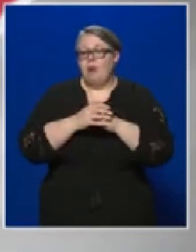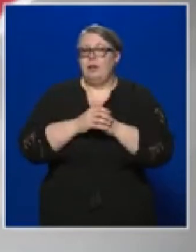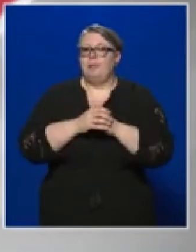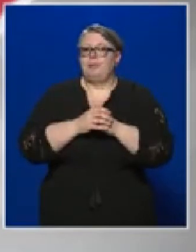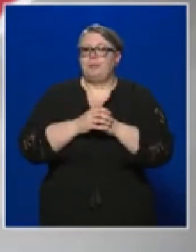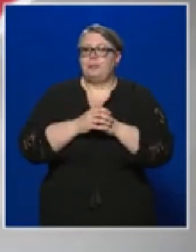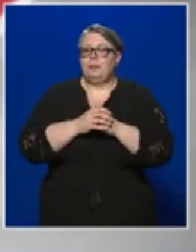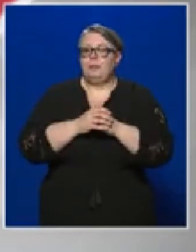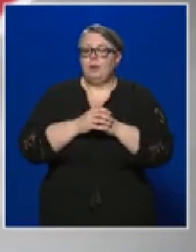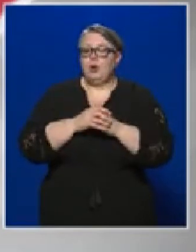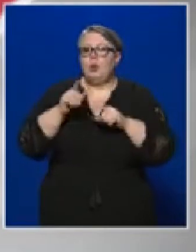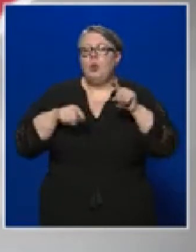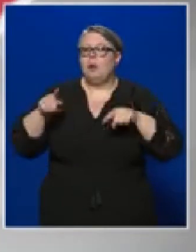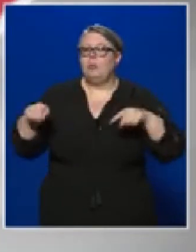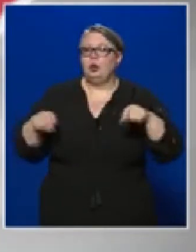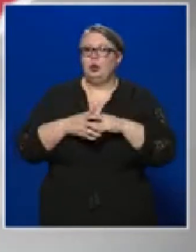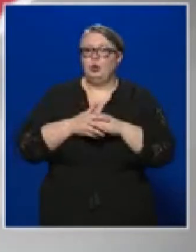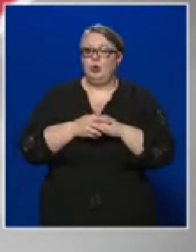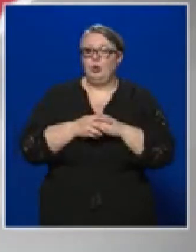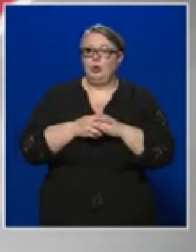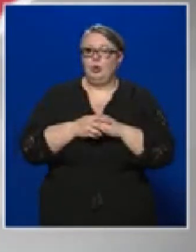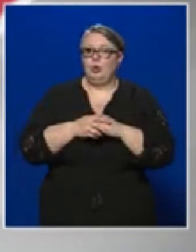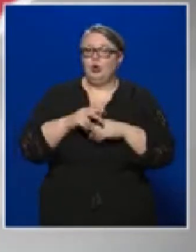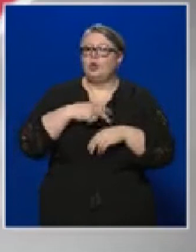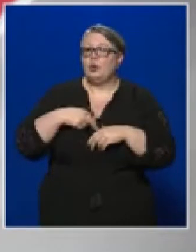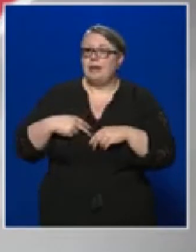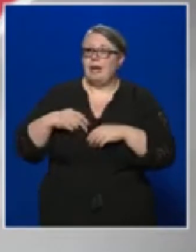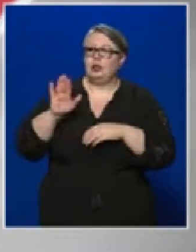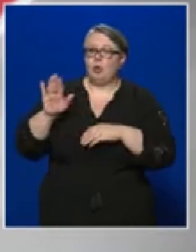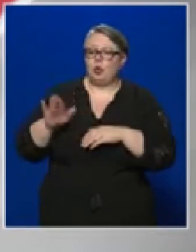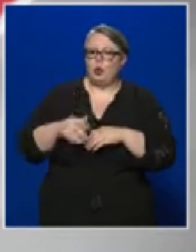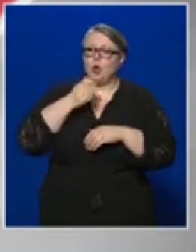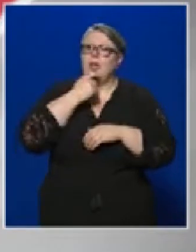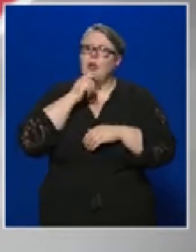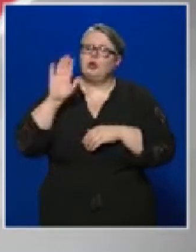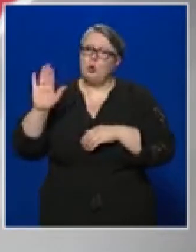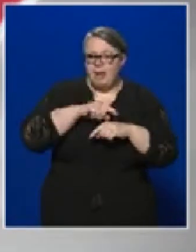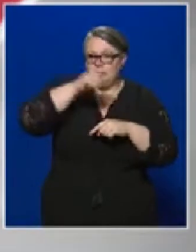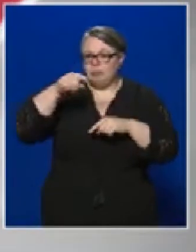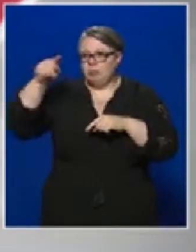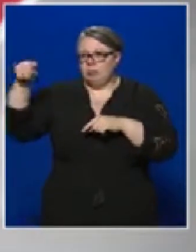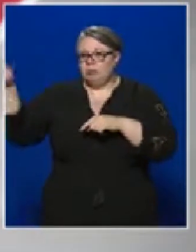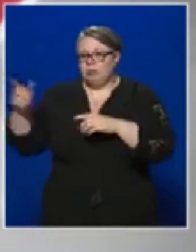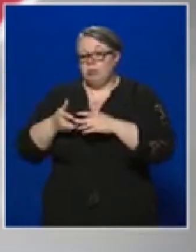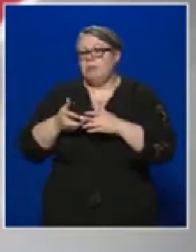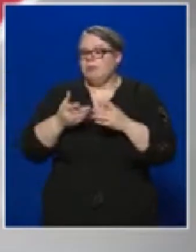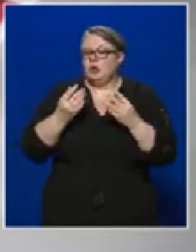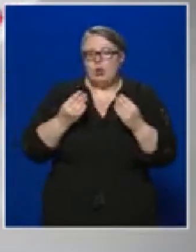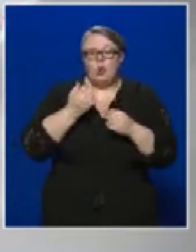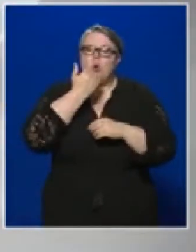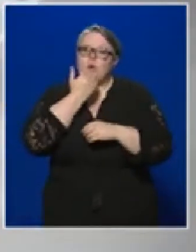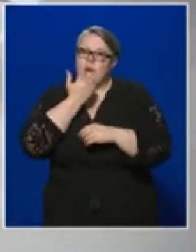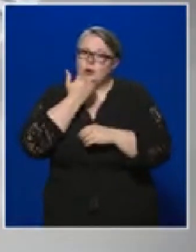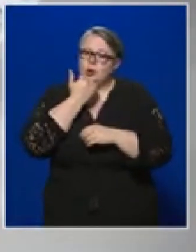jövőben már megvásárolhatóak lesznek a gyógyszertárakban. Müller Cecília a kellemes hétvégi időjárás